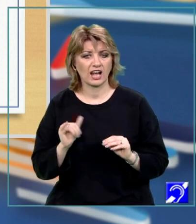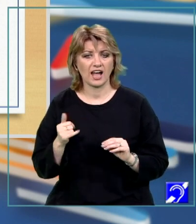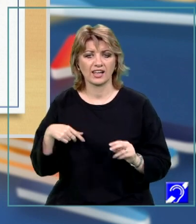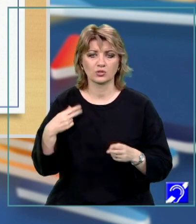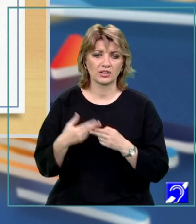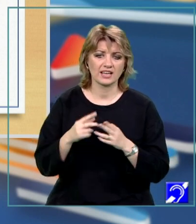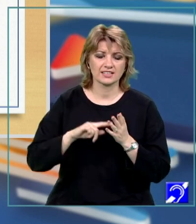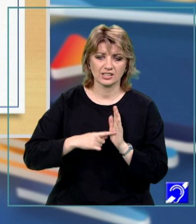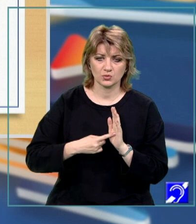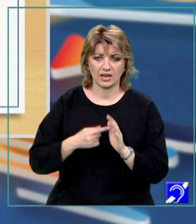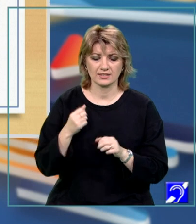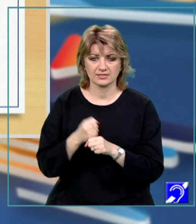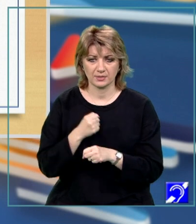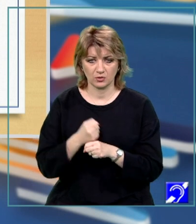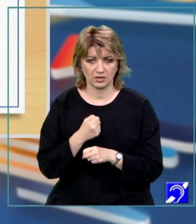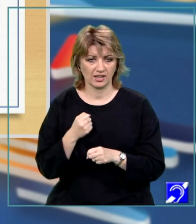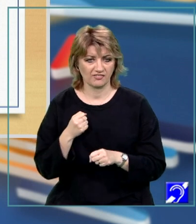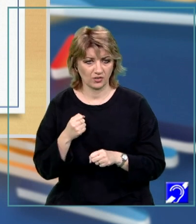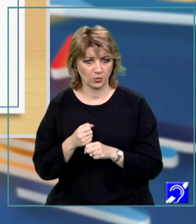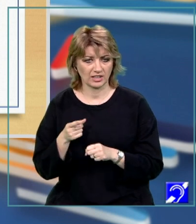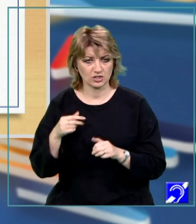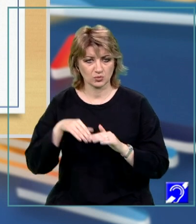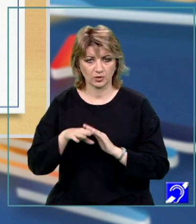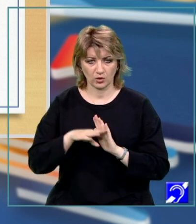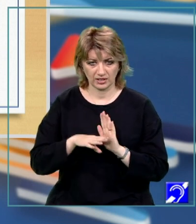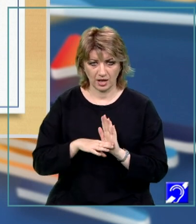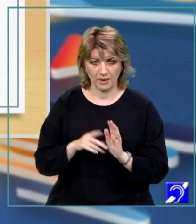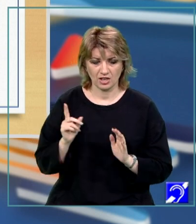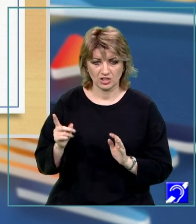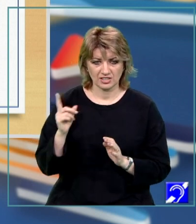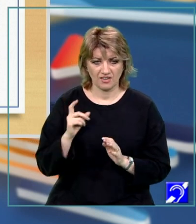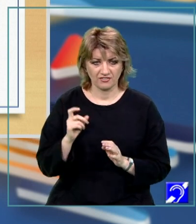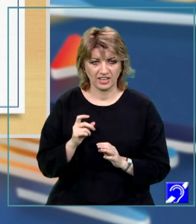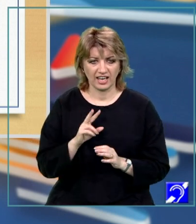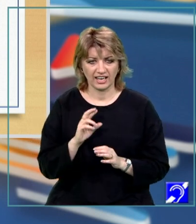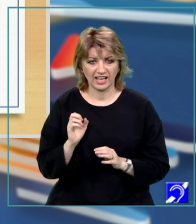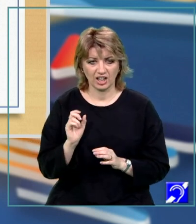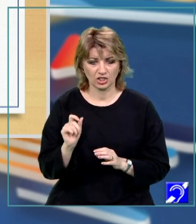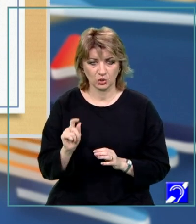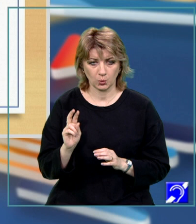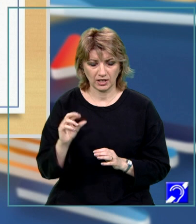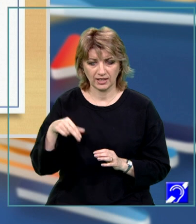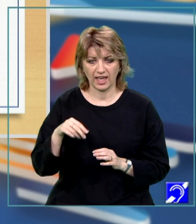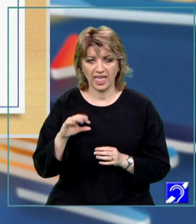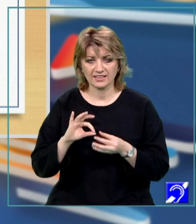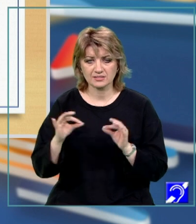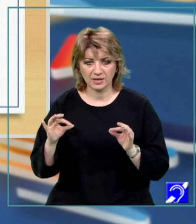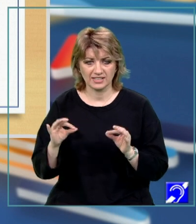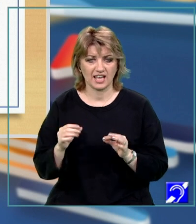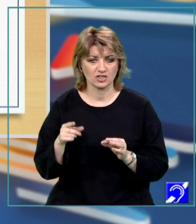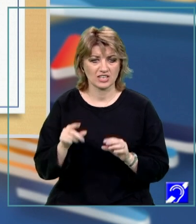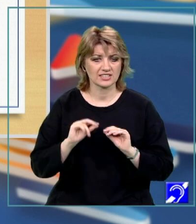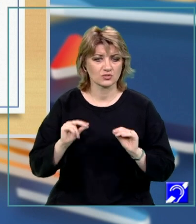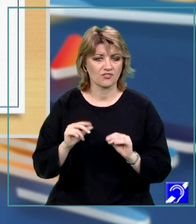returnează rezultatul prelucrării efectuate de către subprogram. Aceasta va fi de tipul return expresie. Această instrucțiune va fi